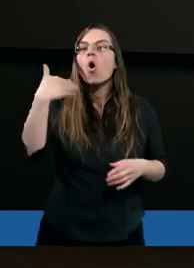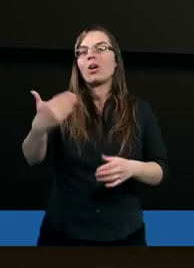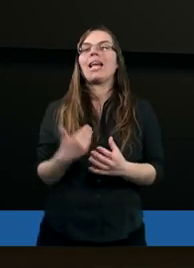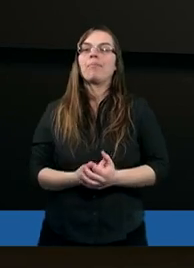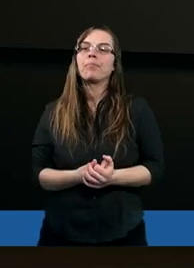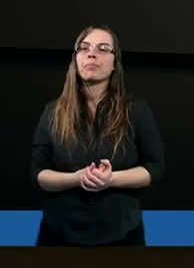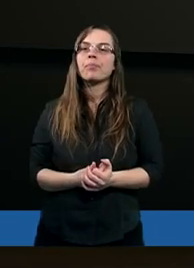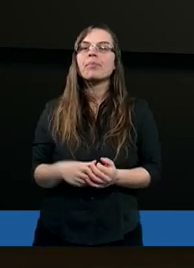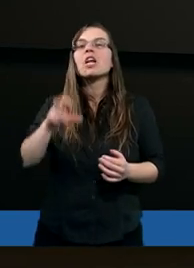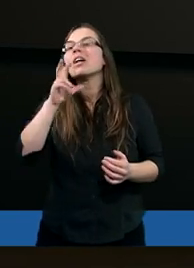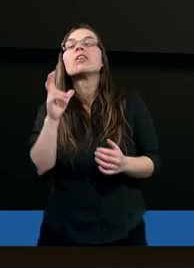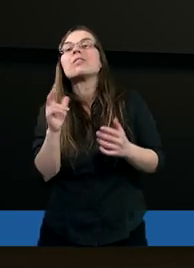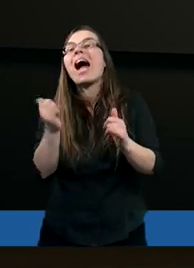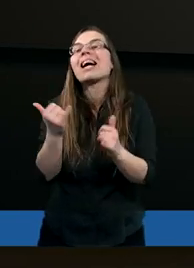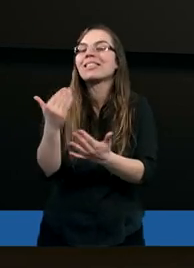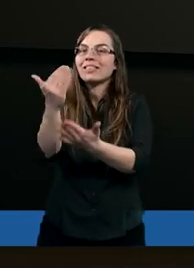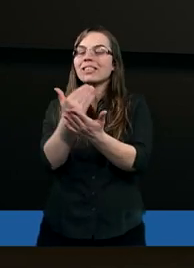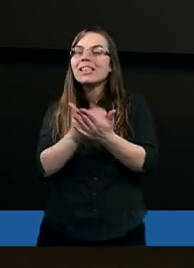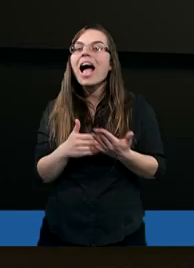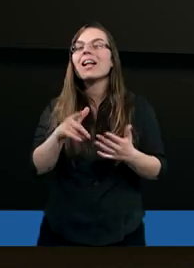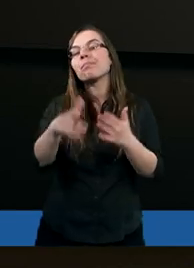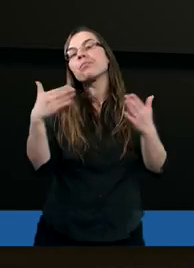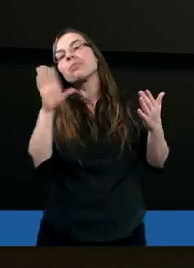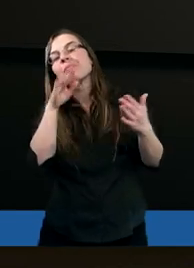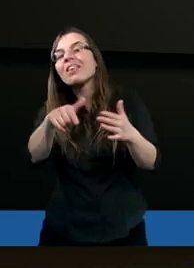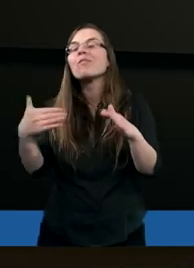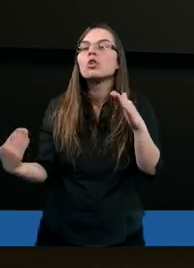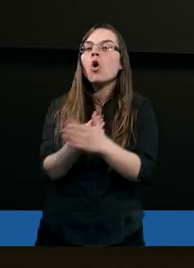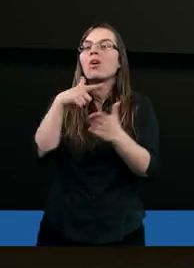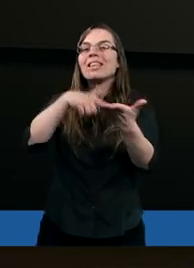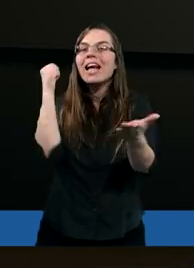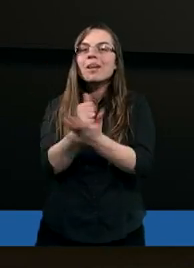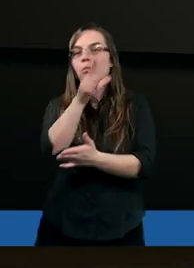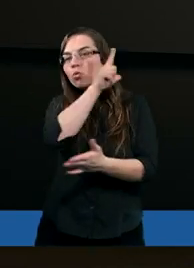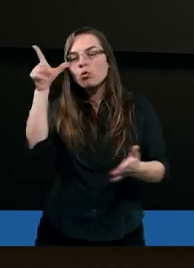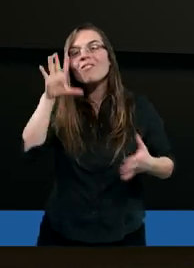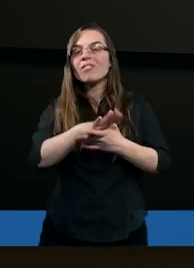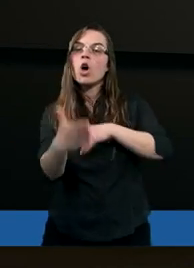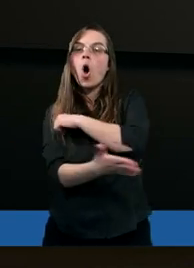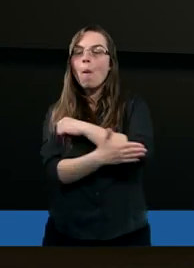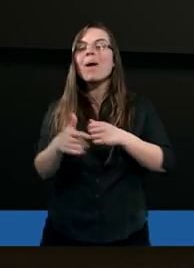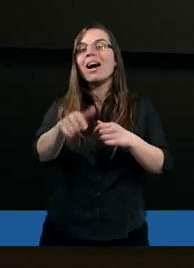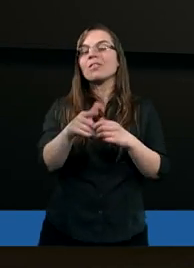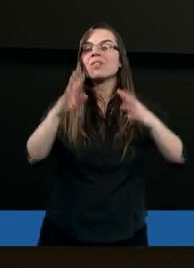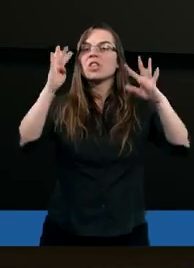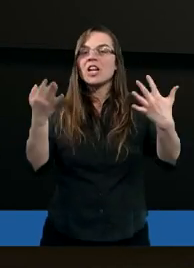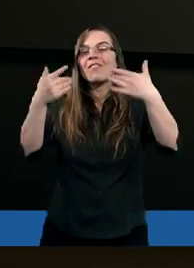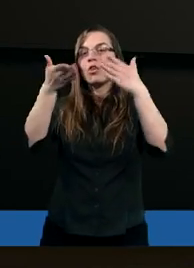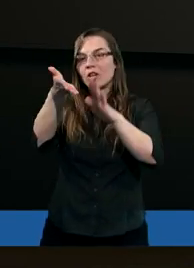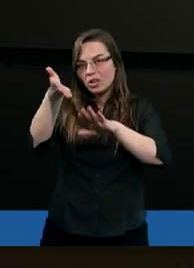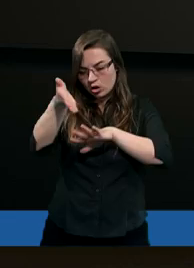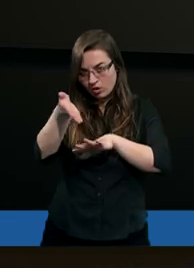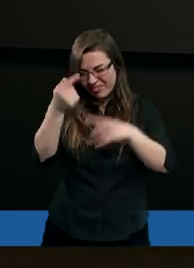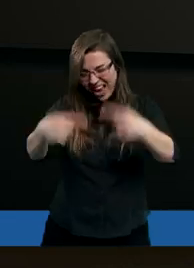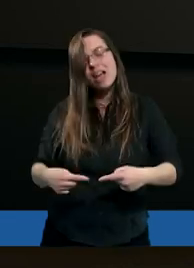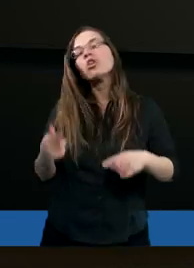Czy zadania nowotestamentowego ludu w oparciu o ten dziewiąty wiersz z drugiego